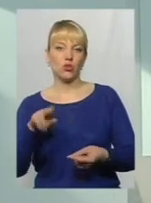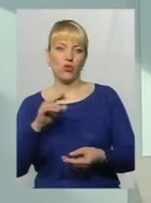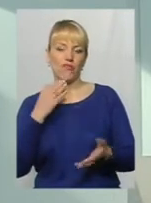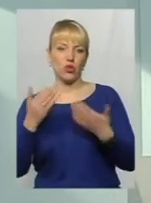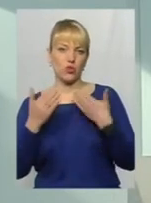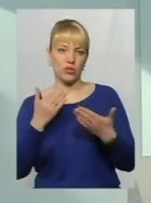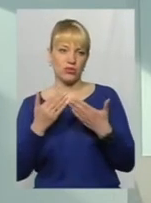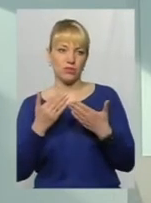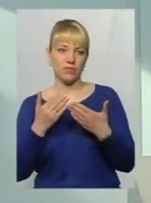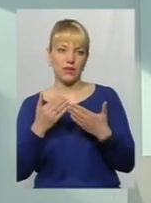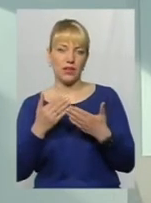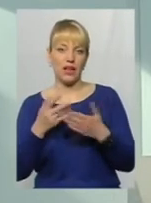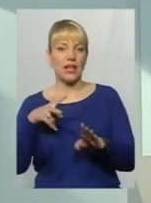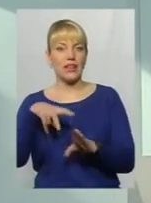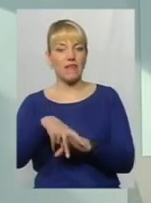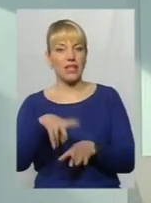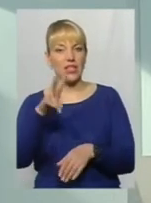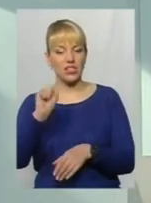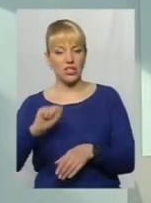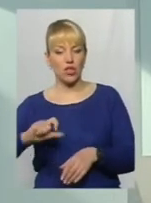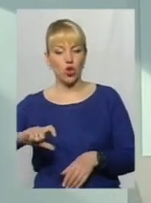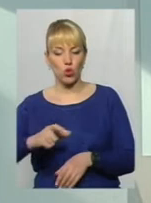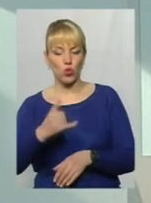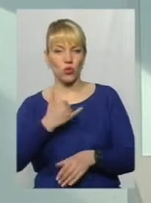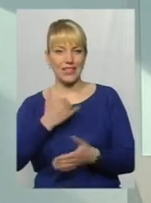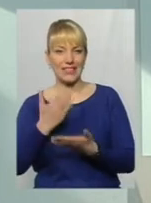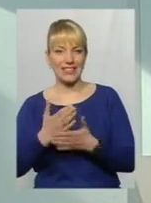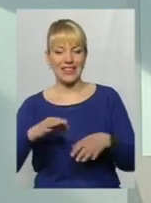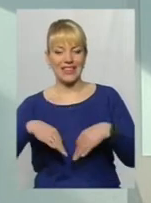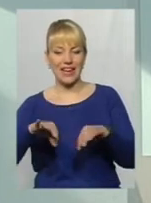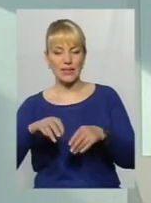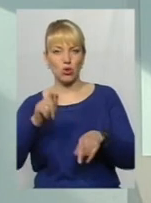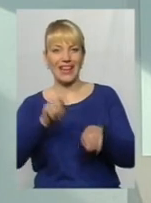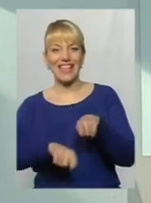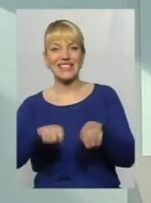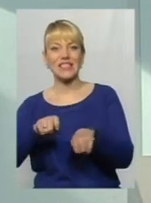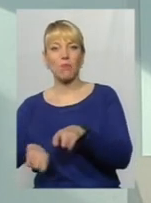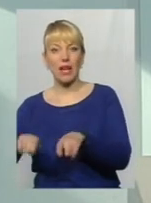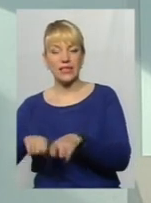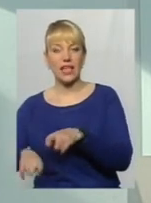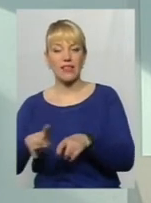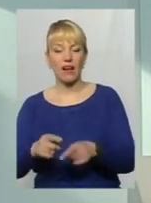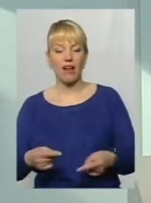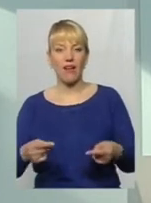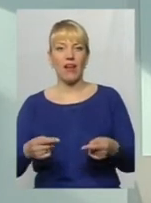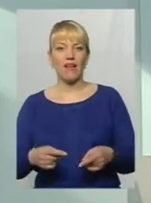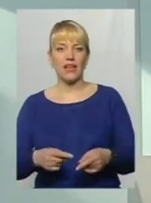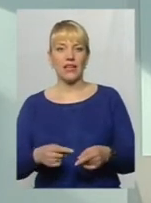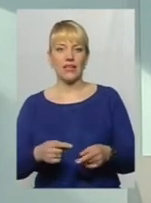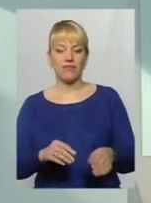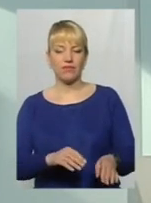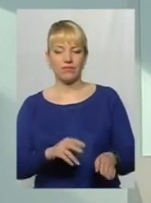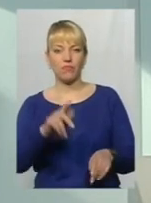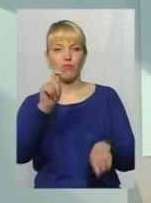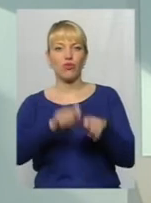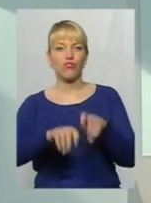навантаження на дорогу, в нас є транспортна інспекція, яка встановлює ваги. І вони, це